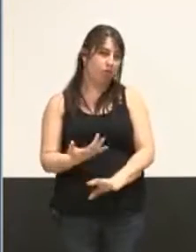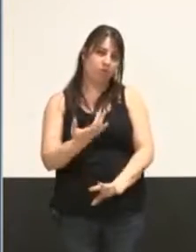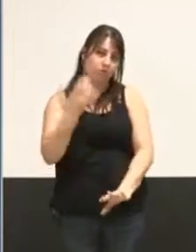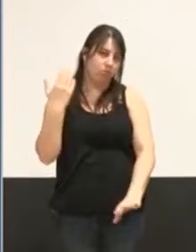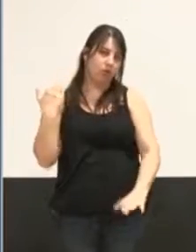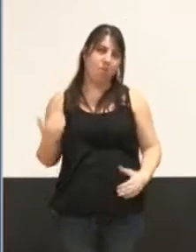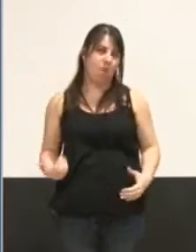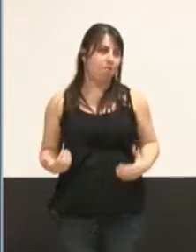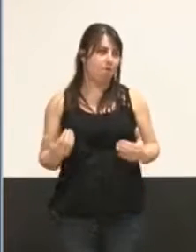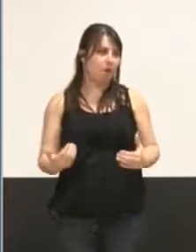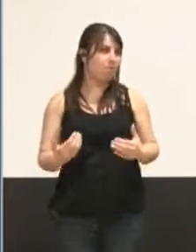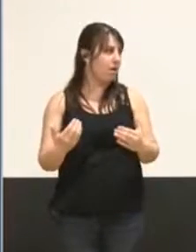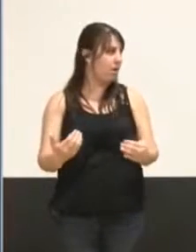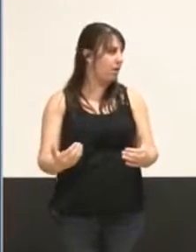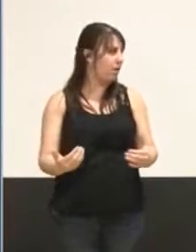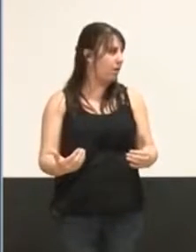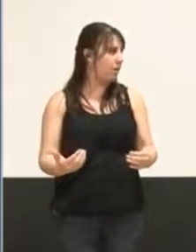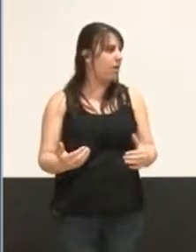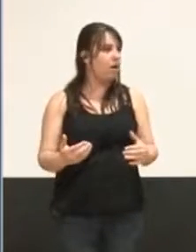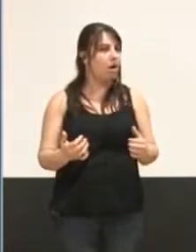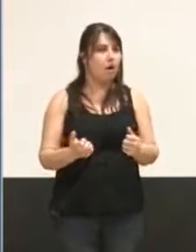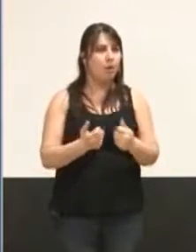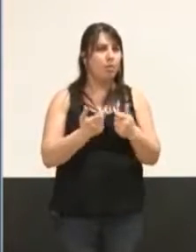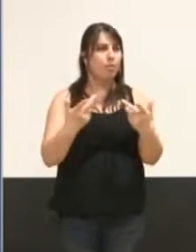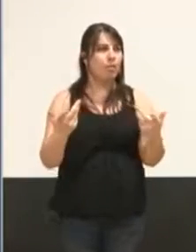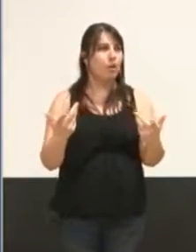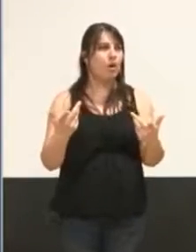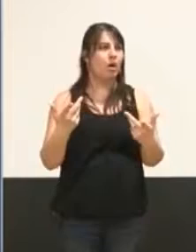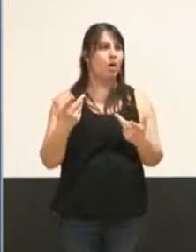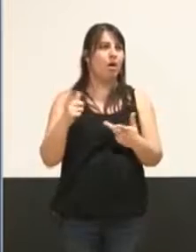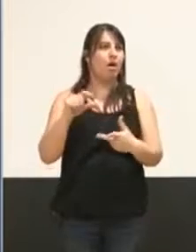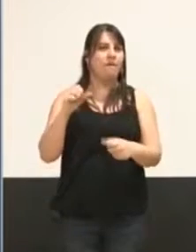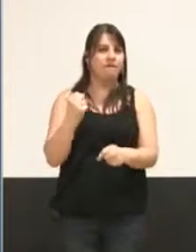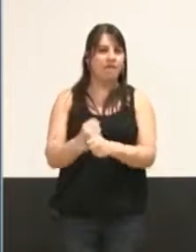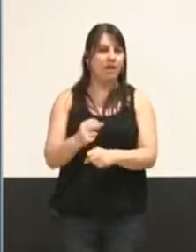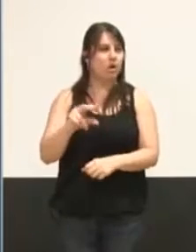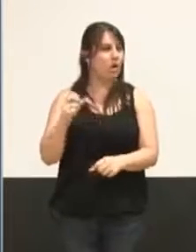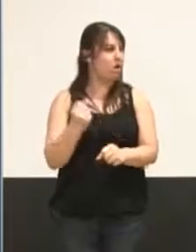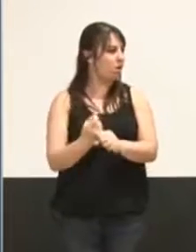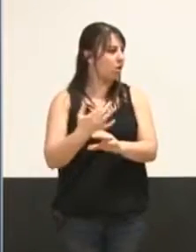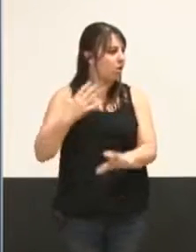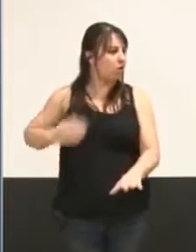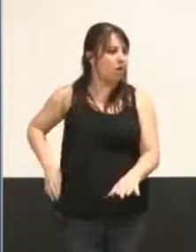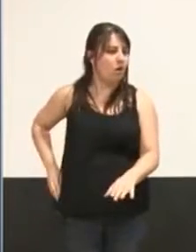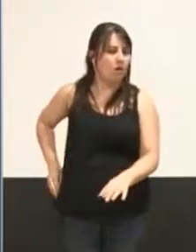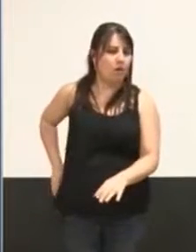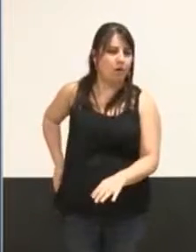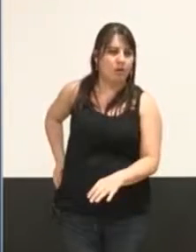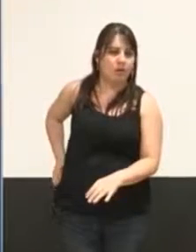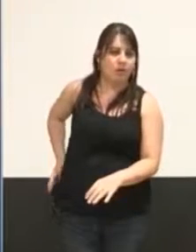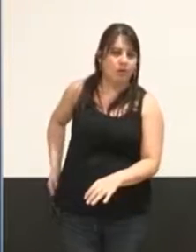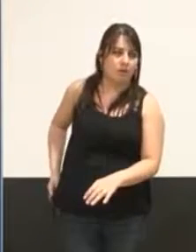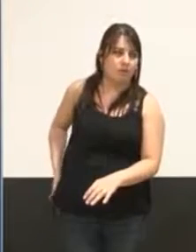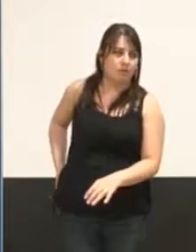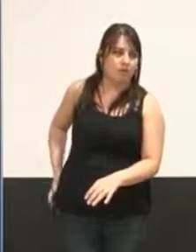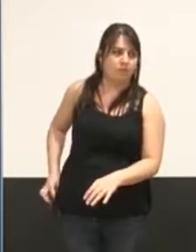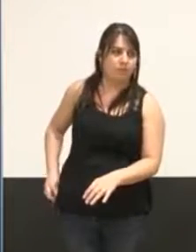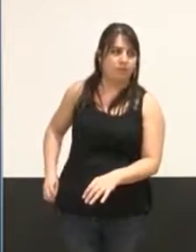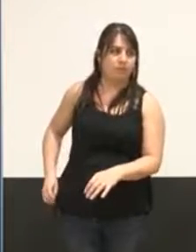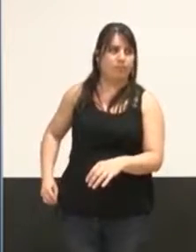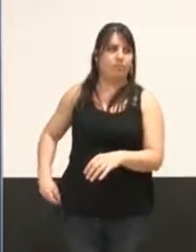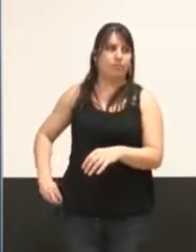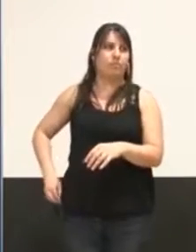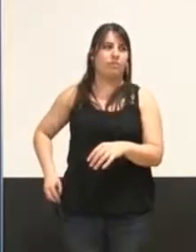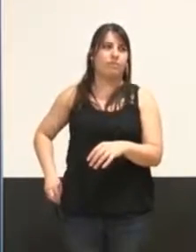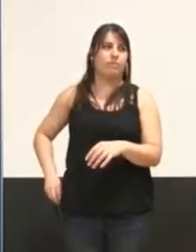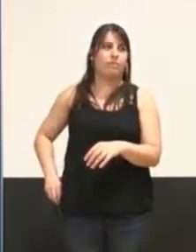Pour beaucoup d'entre nous, il y a 20 ans, 30 ans, nous nous sommes engagés pour permettre l'existence de mosquées,